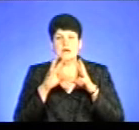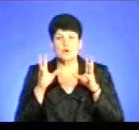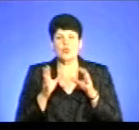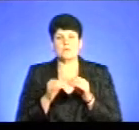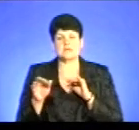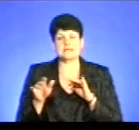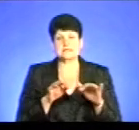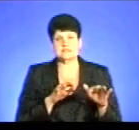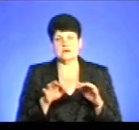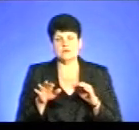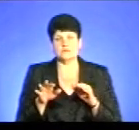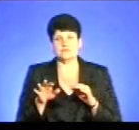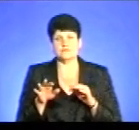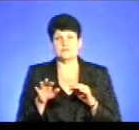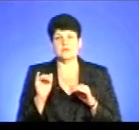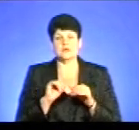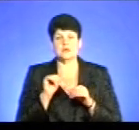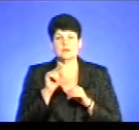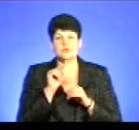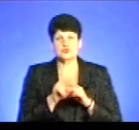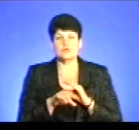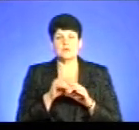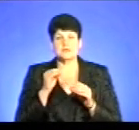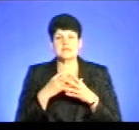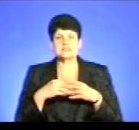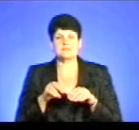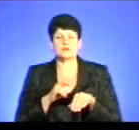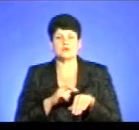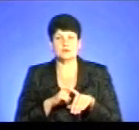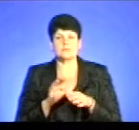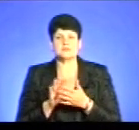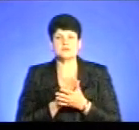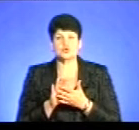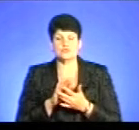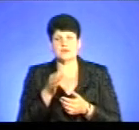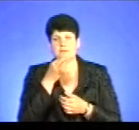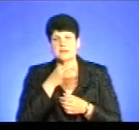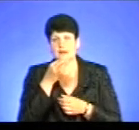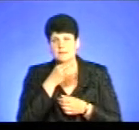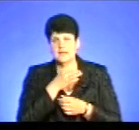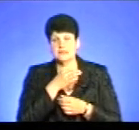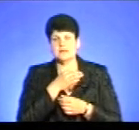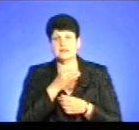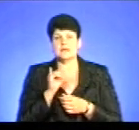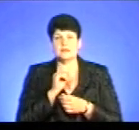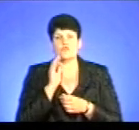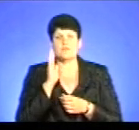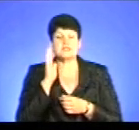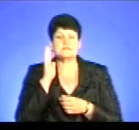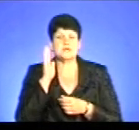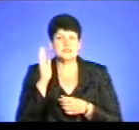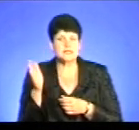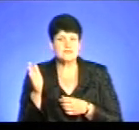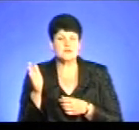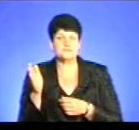заходів. Крім цього, вибору сімейного лікаря, безкоштовні медикаменти. І в перспективі, скажімо